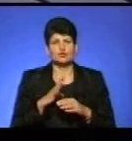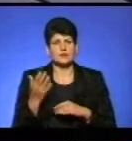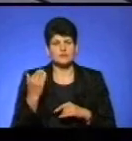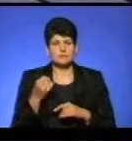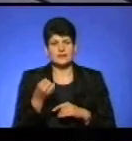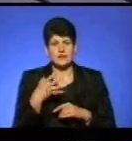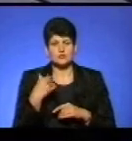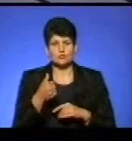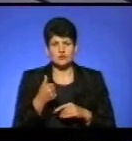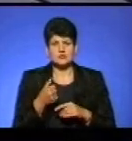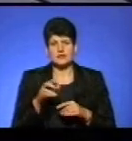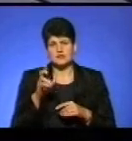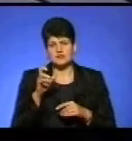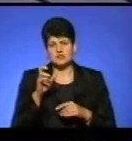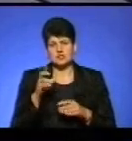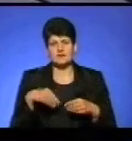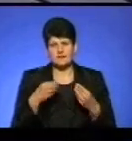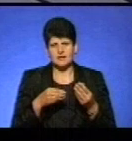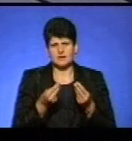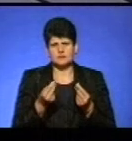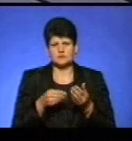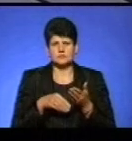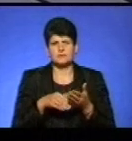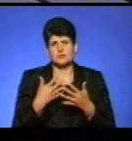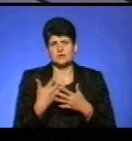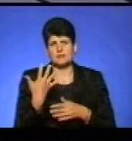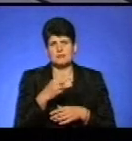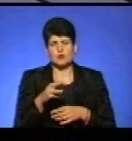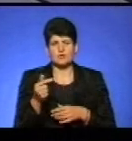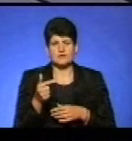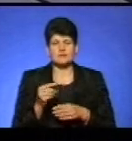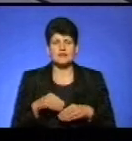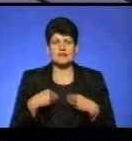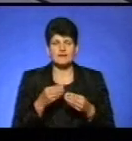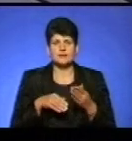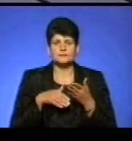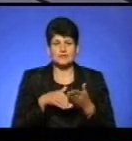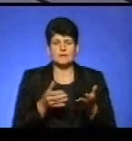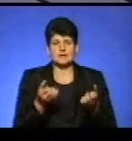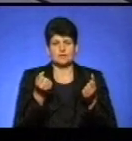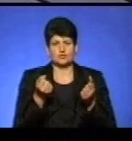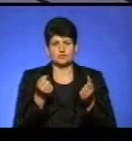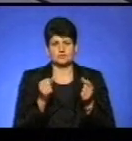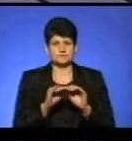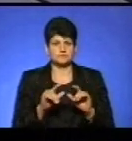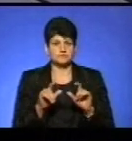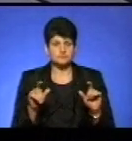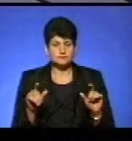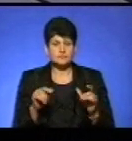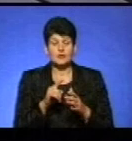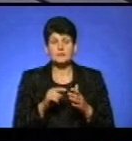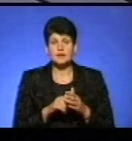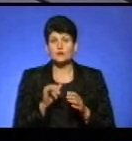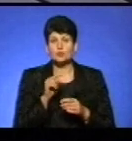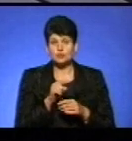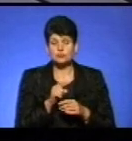2015 році ще держава давала субвенцію, це, якщо не помиляюсь, біля п'яти мільйонів гривень надавала на утримання дошкільних навчальних закладів. Питання стоїть в тому, що